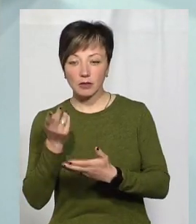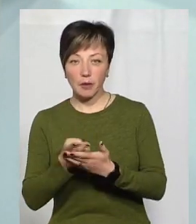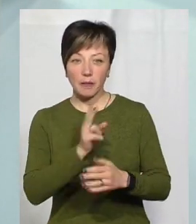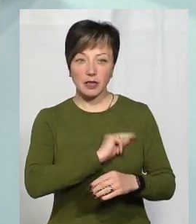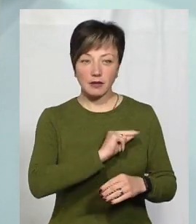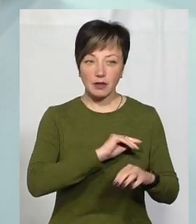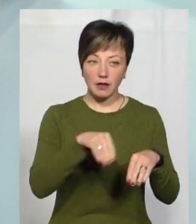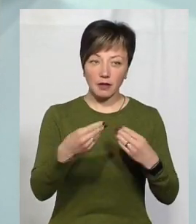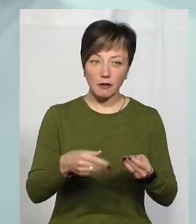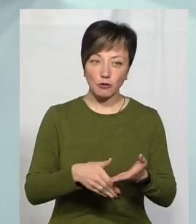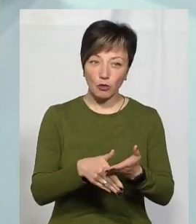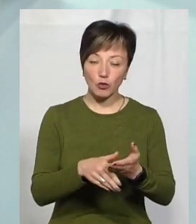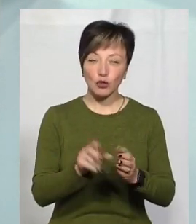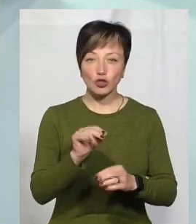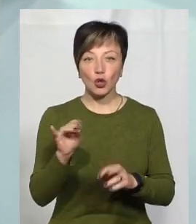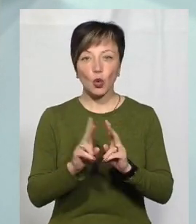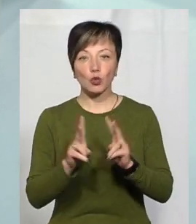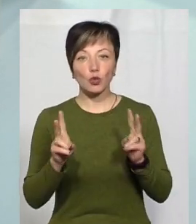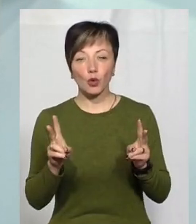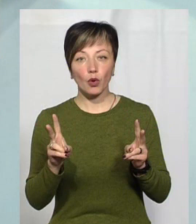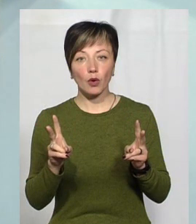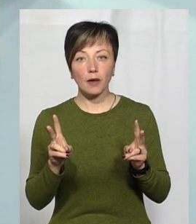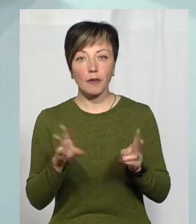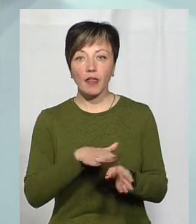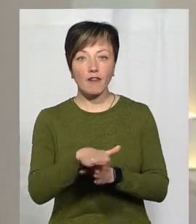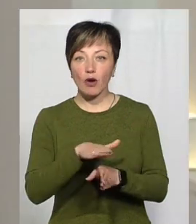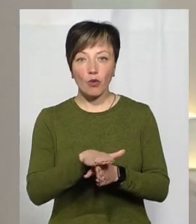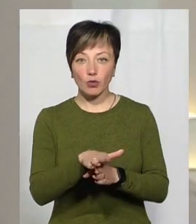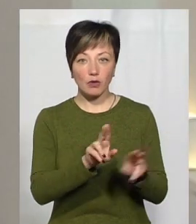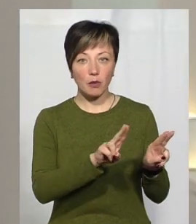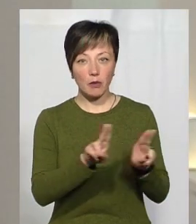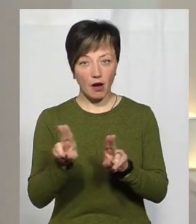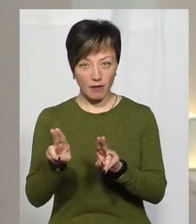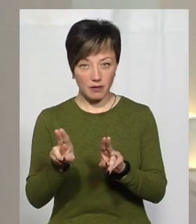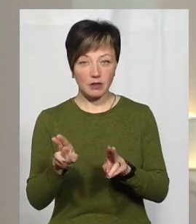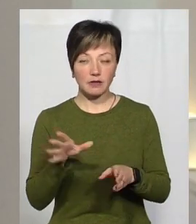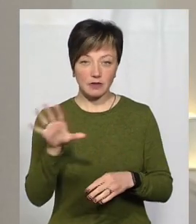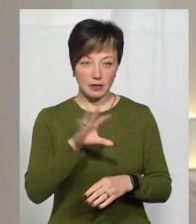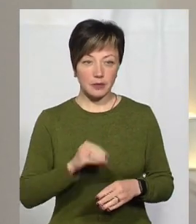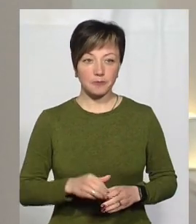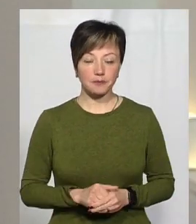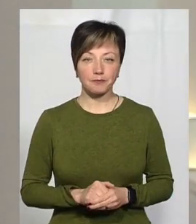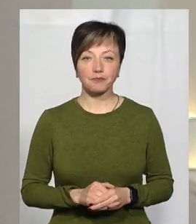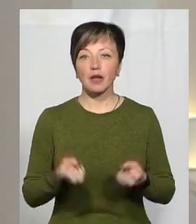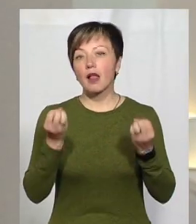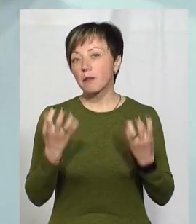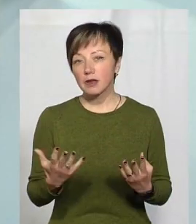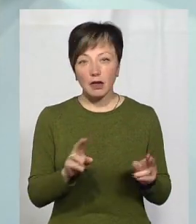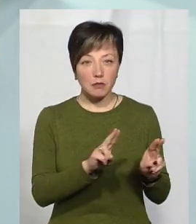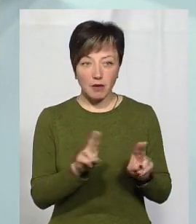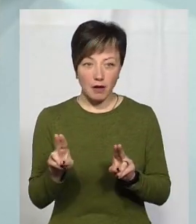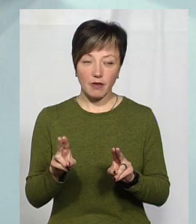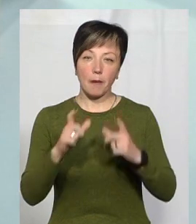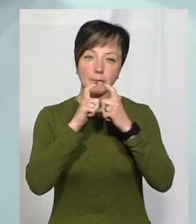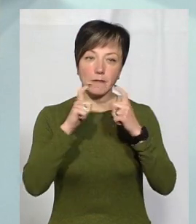працівник, який надає допомогу, чи той, хто не виконував. Не дотримувався тих правил. Елементарні правила.